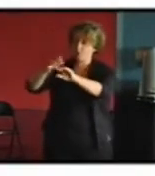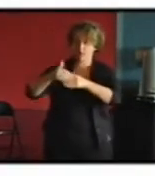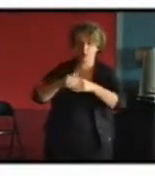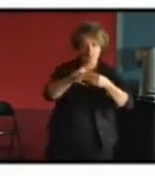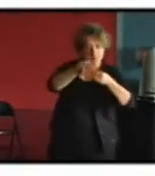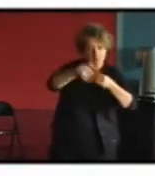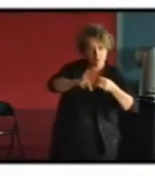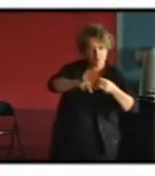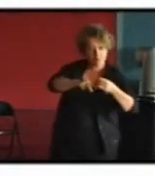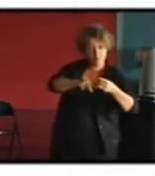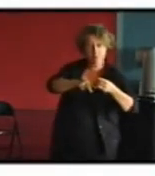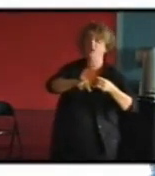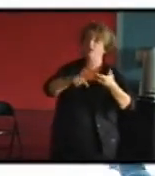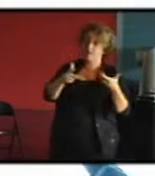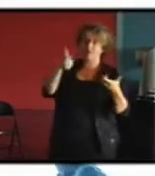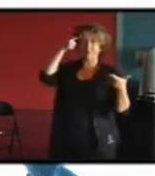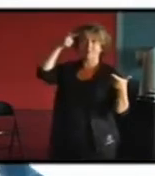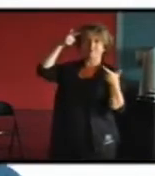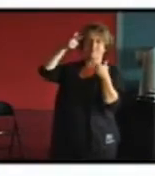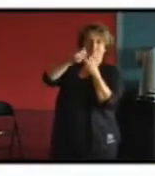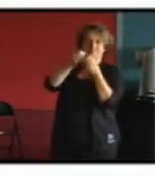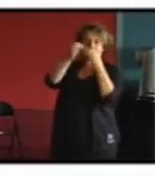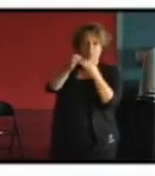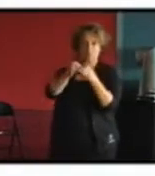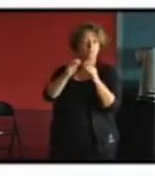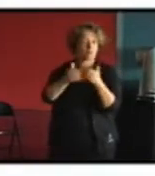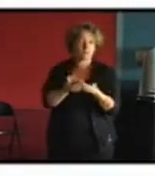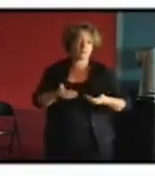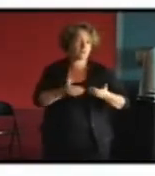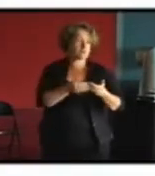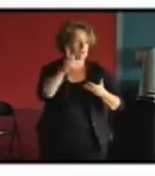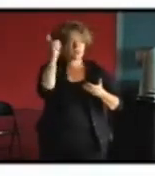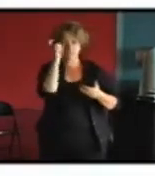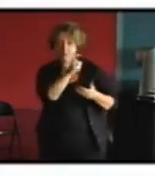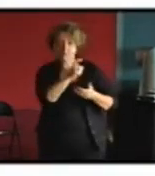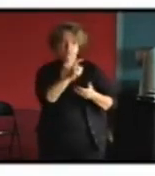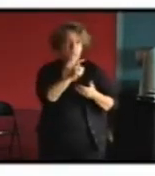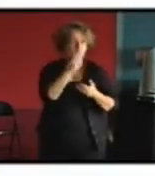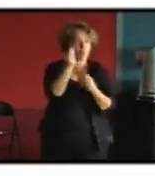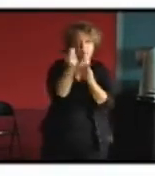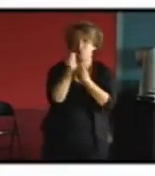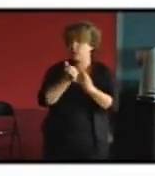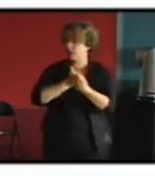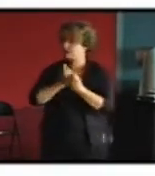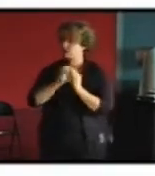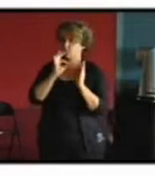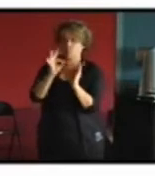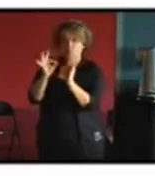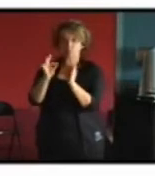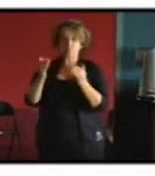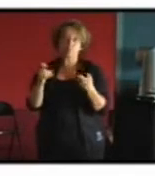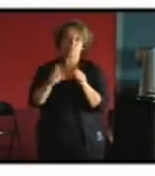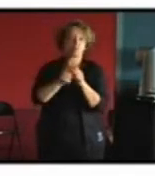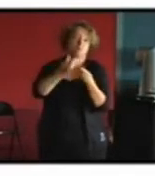qu'il soit mais je peux comprendre qu'on ait quelques difficultés aussi quand même à trouver et que la valeur